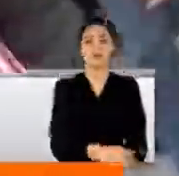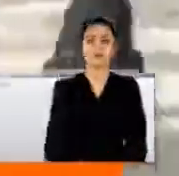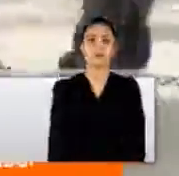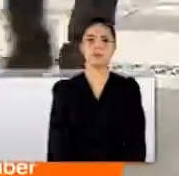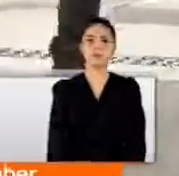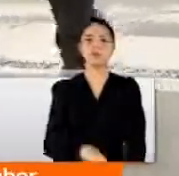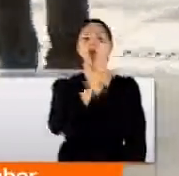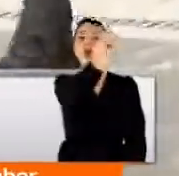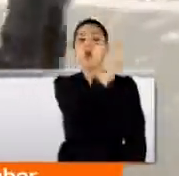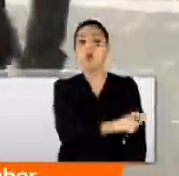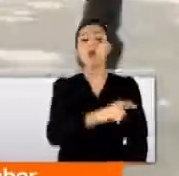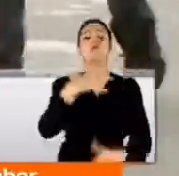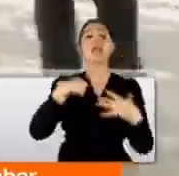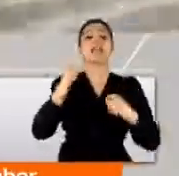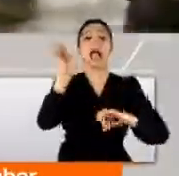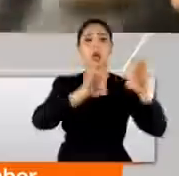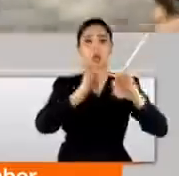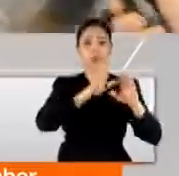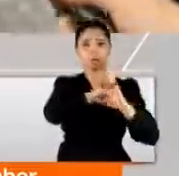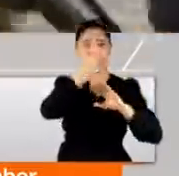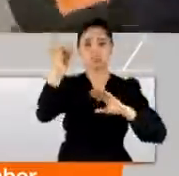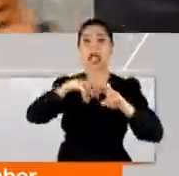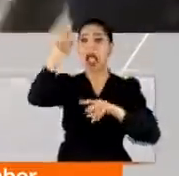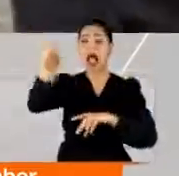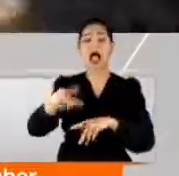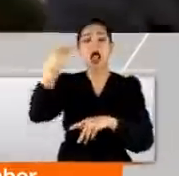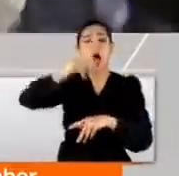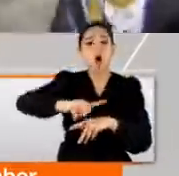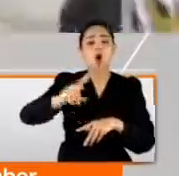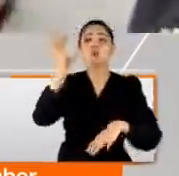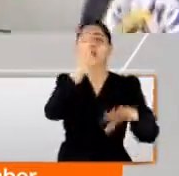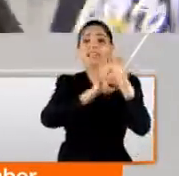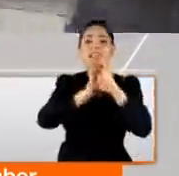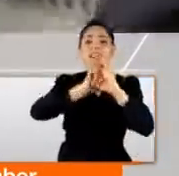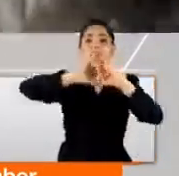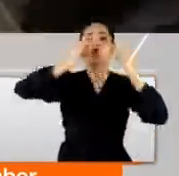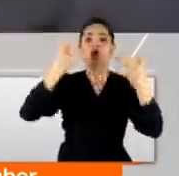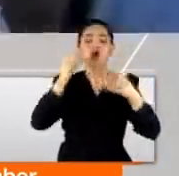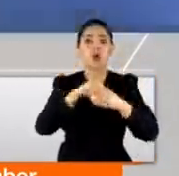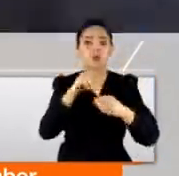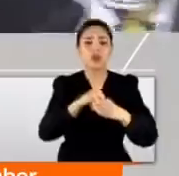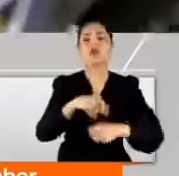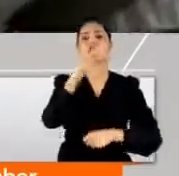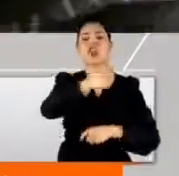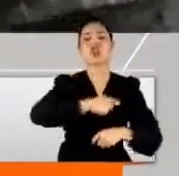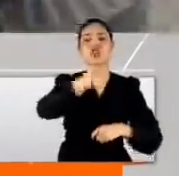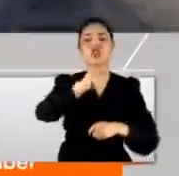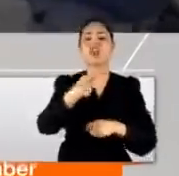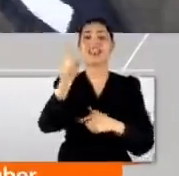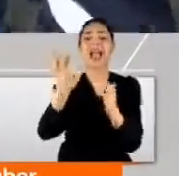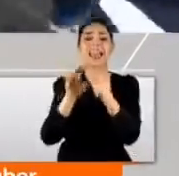Uygun sağlık kontrolüne götürülürken Aleyna Çakır'ın ölümüne ilişkin sır perdesinin aralanması içinde cinayet büro